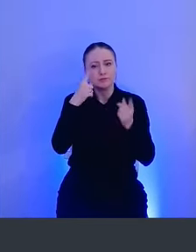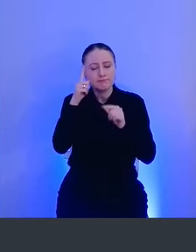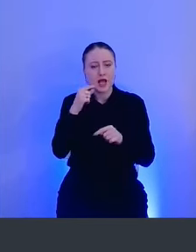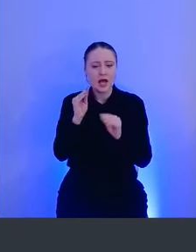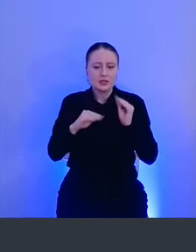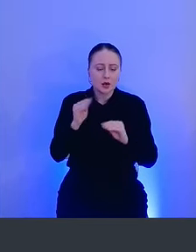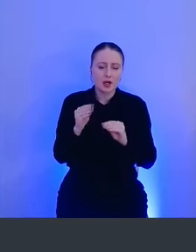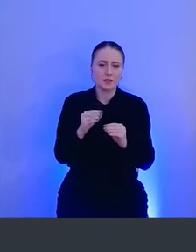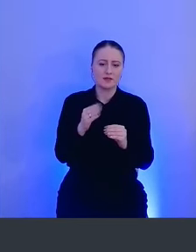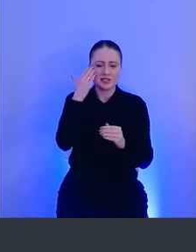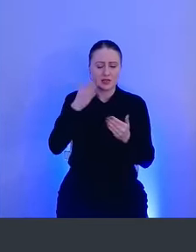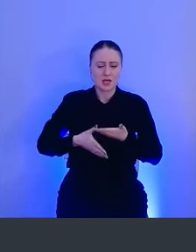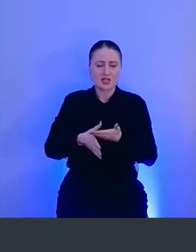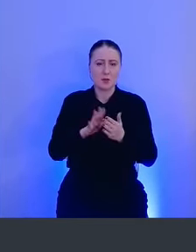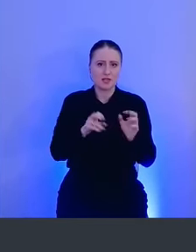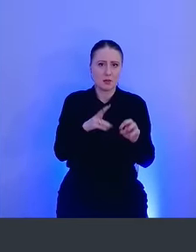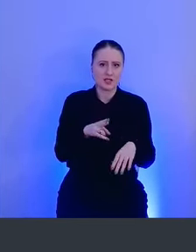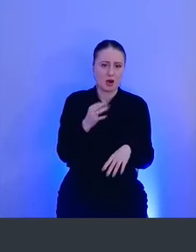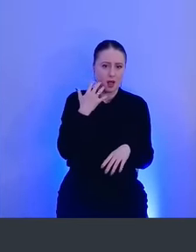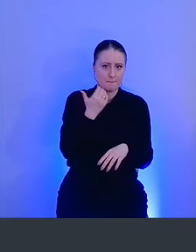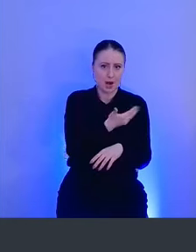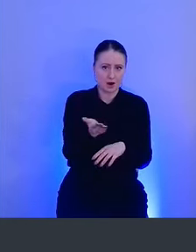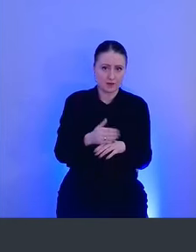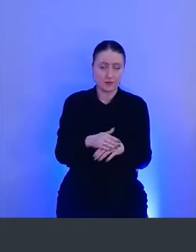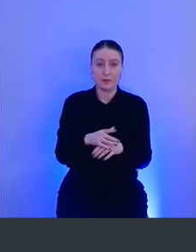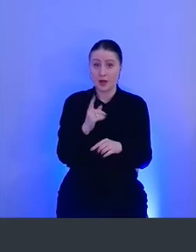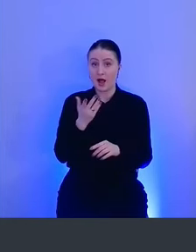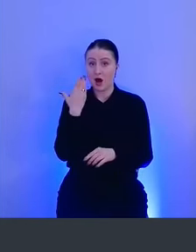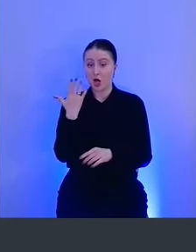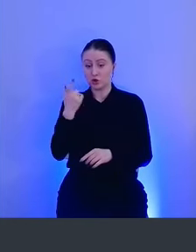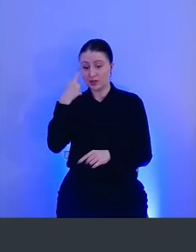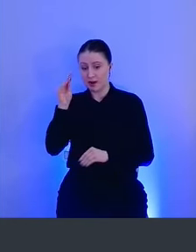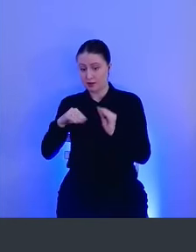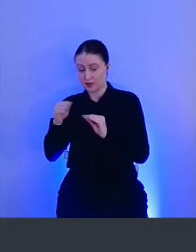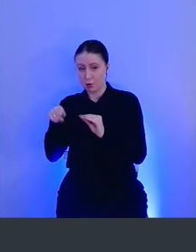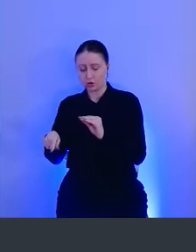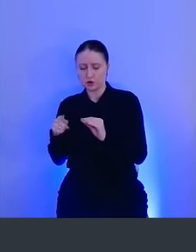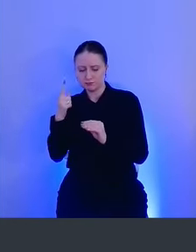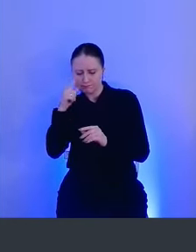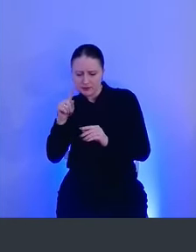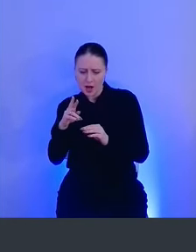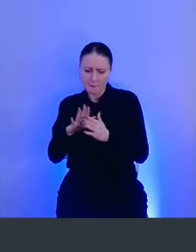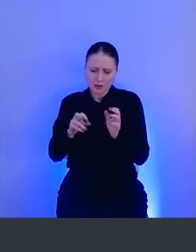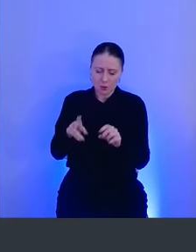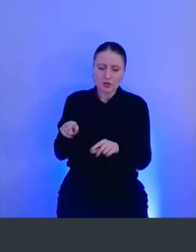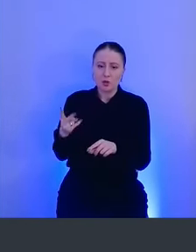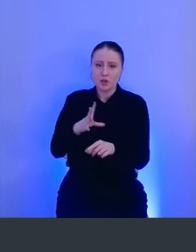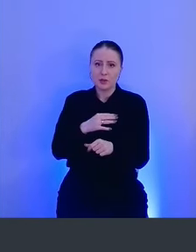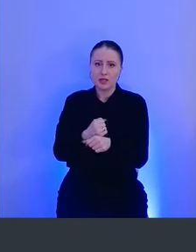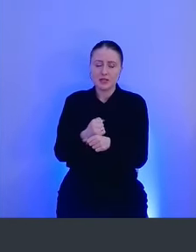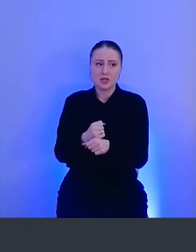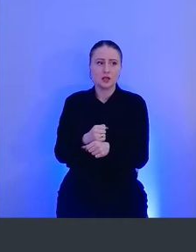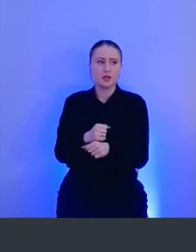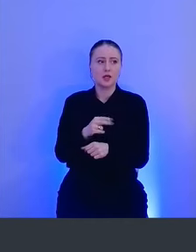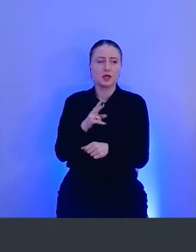средства по безопасности для маков. То есть ранее, если разработчик создавал какое-то средство по безопасности, ему надо было сделать так называемое kernel